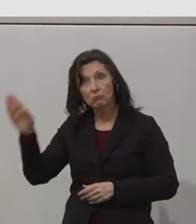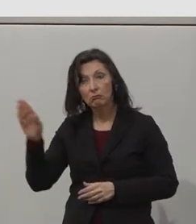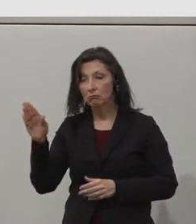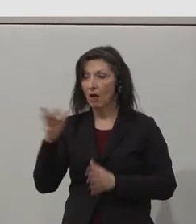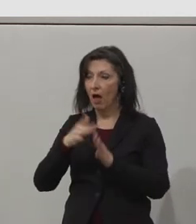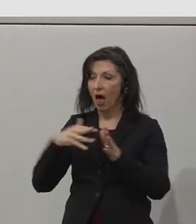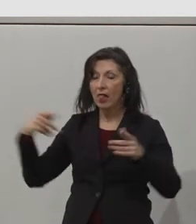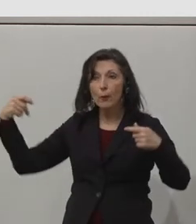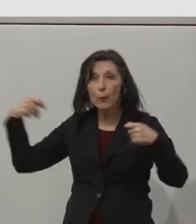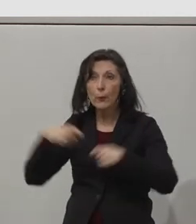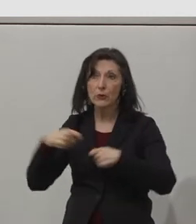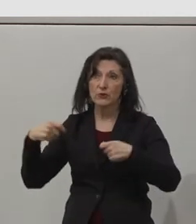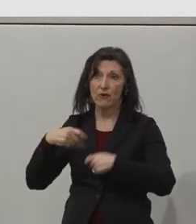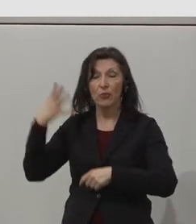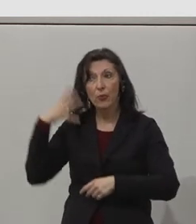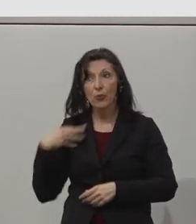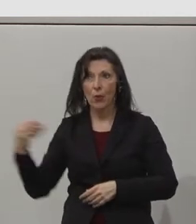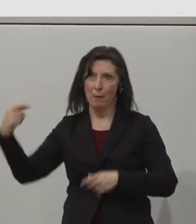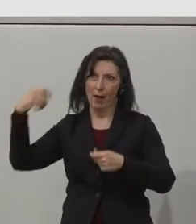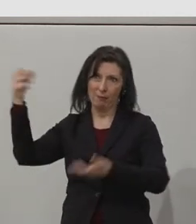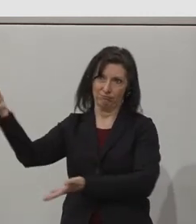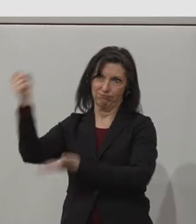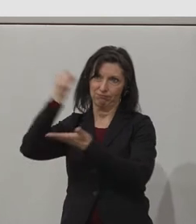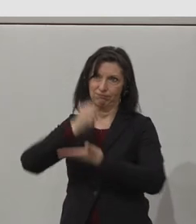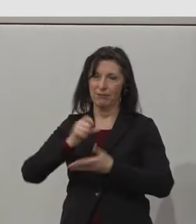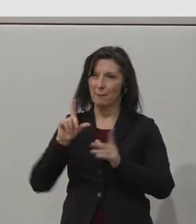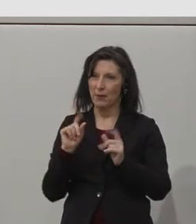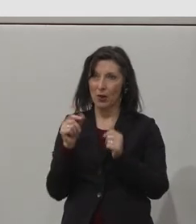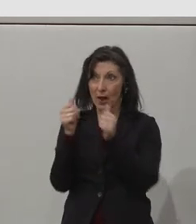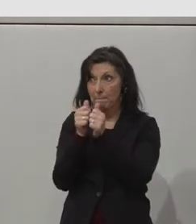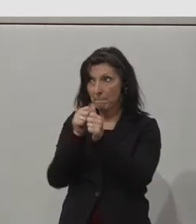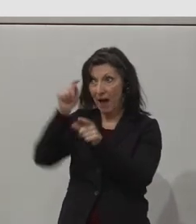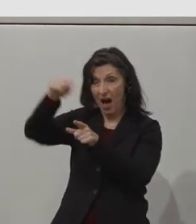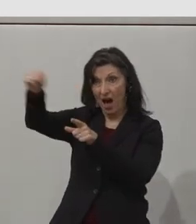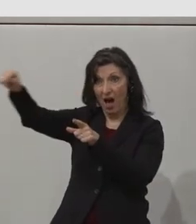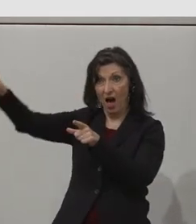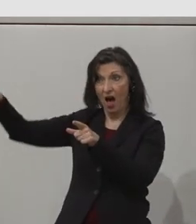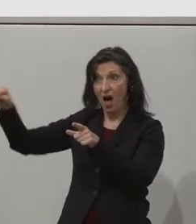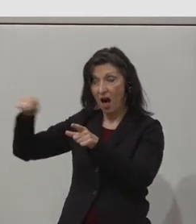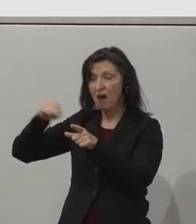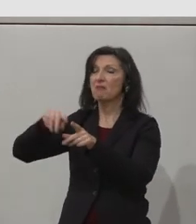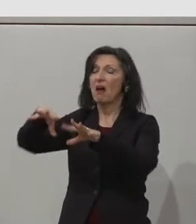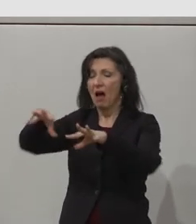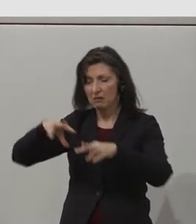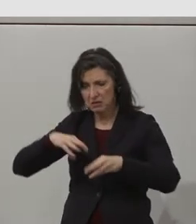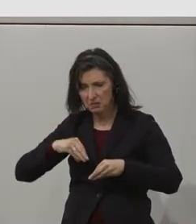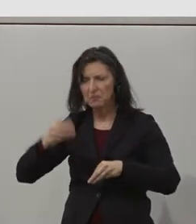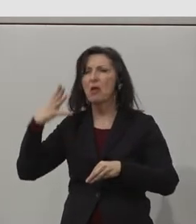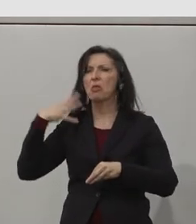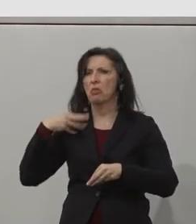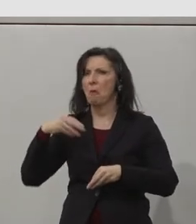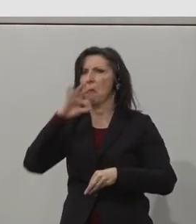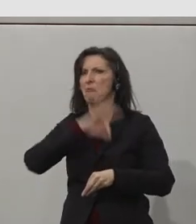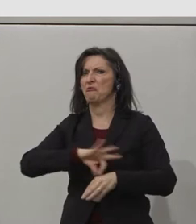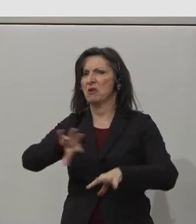partners have committed to us again. They believe in what we're doing and that they are willing to stay with us for at least another three years,